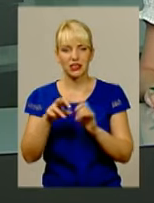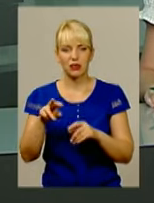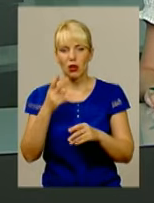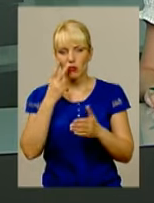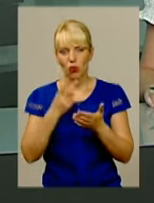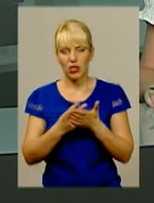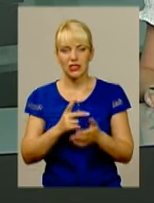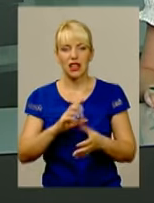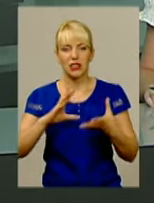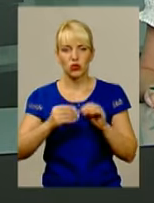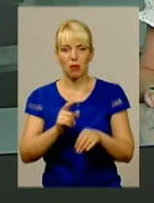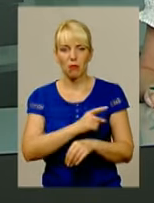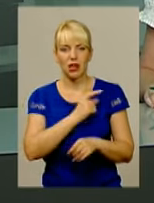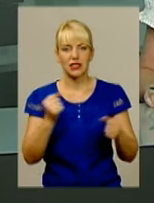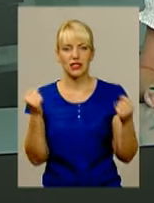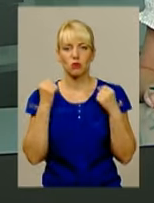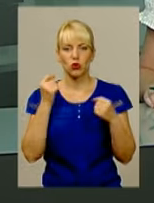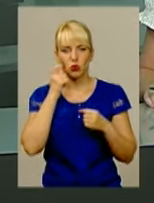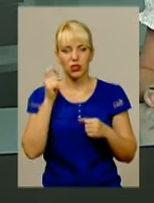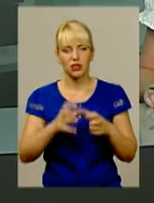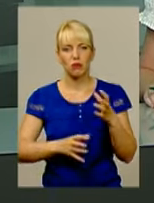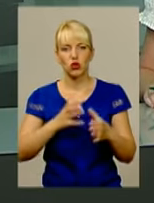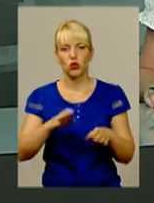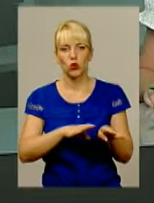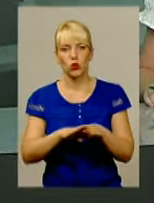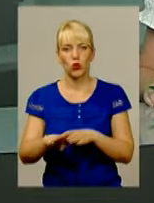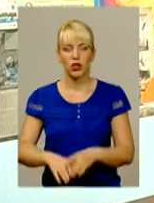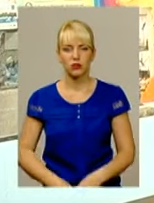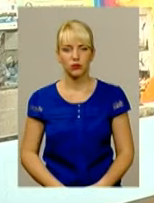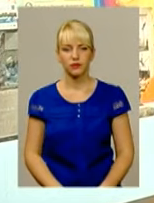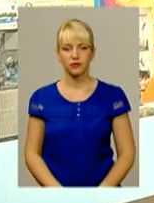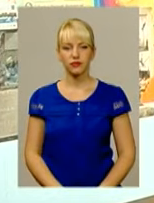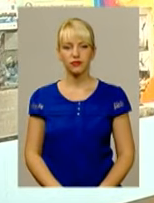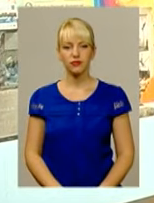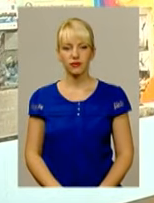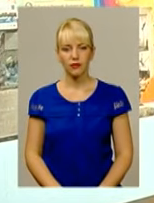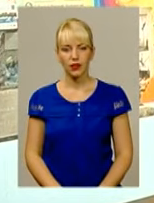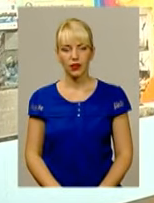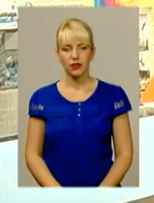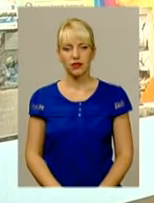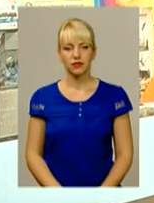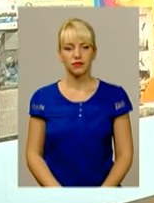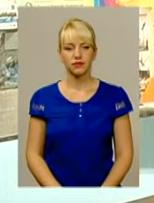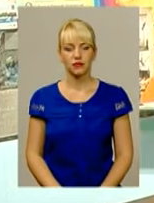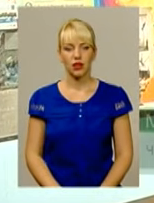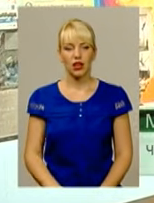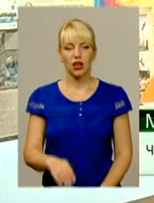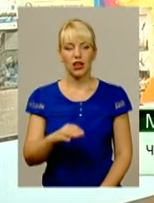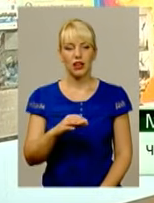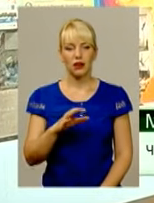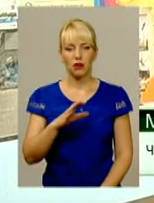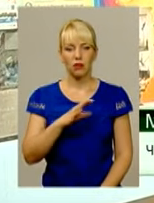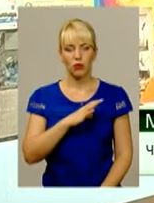майстра спорту України міжнародного класу. В секторі була достатньо